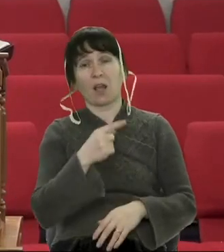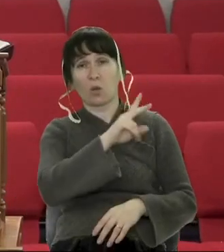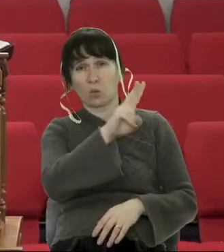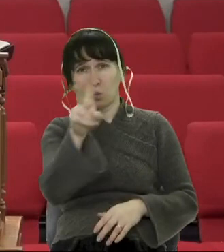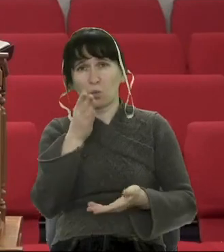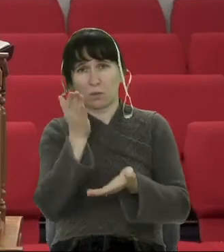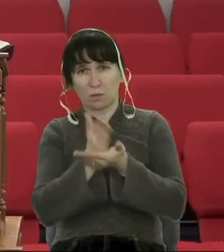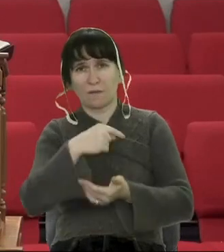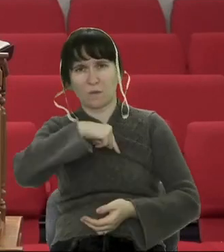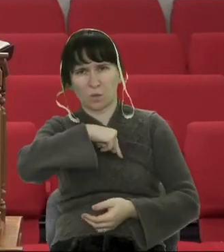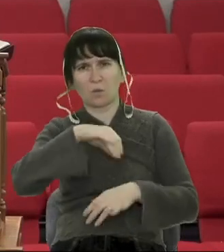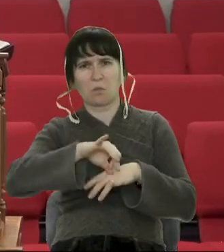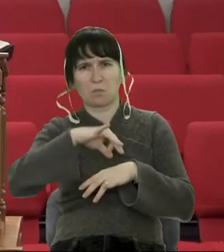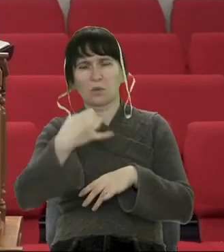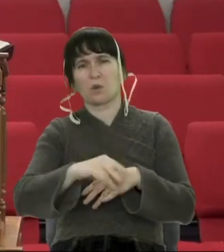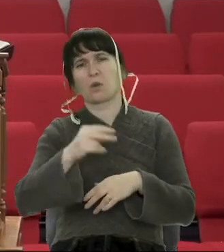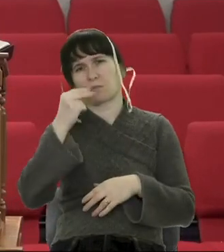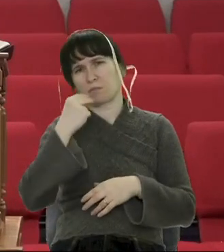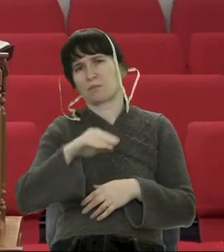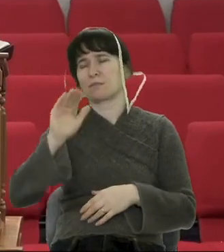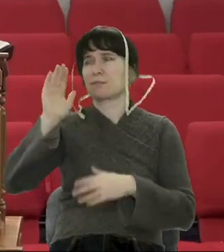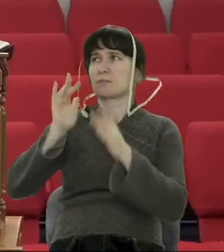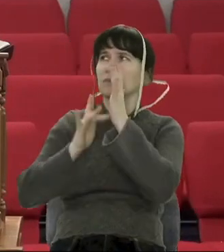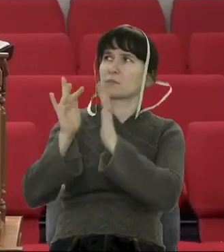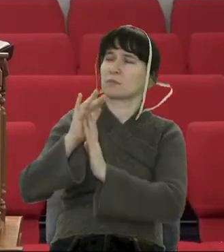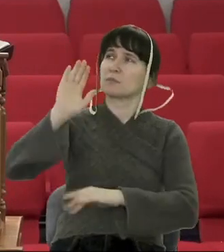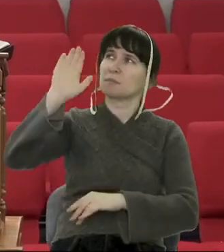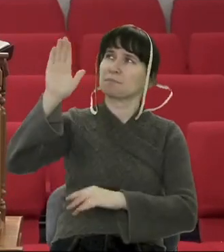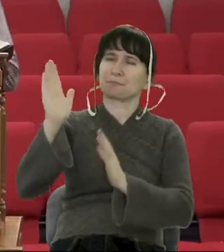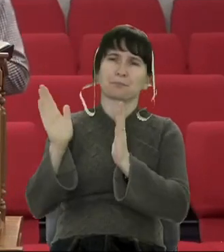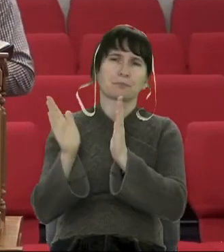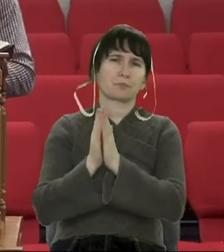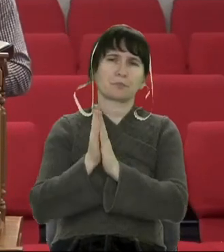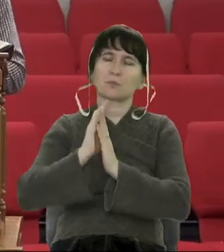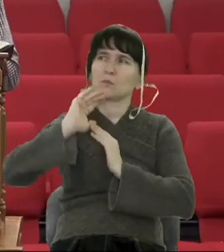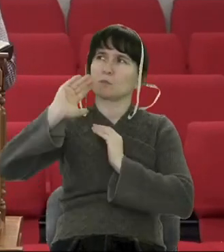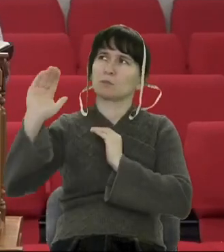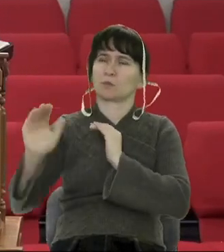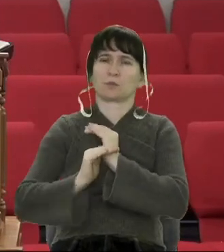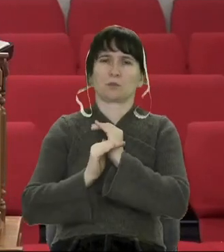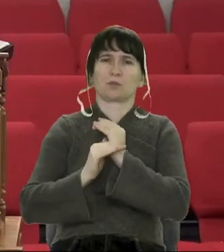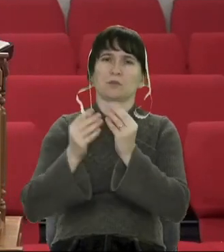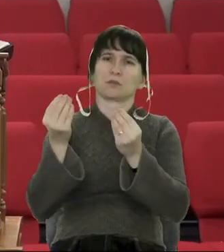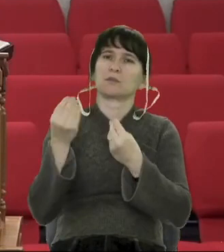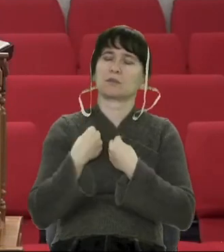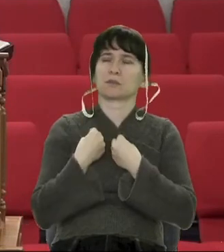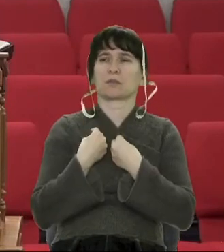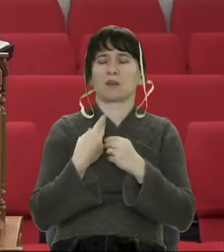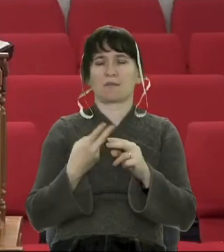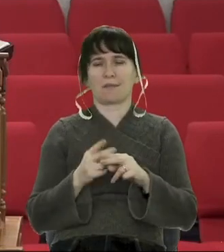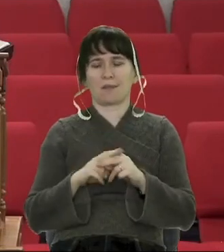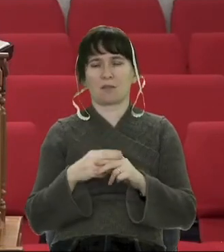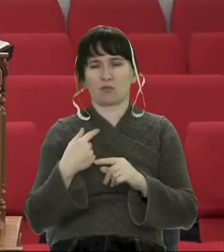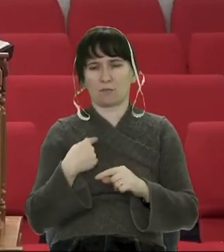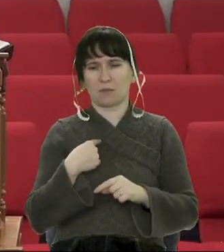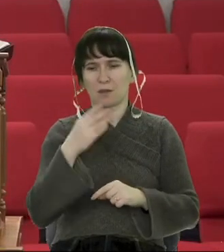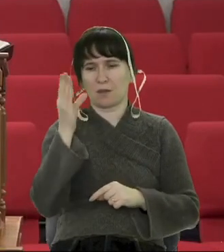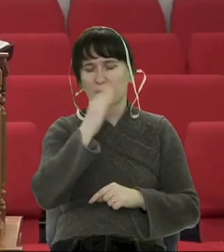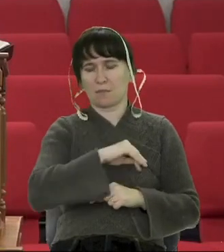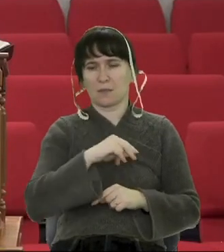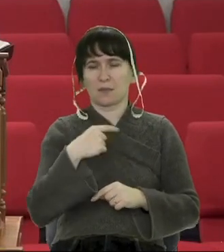здатний вилікувати. Який здатний, знаєте, от дати ту протиотруту від тої риби